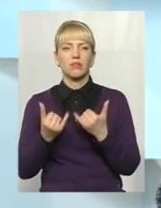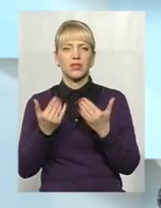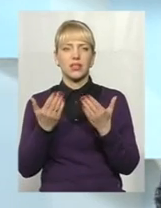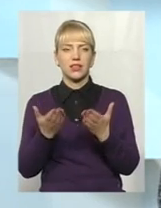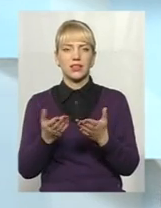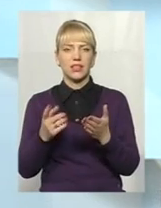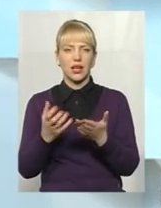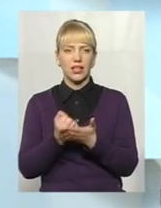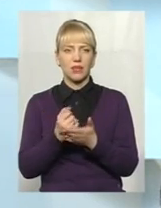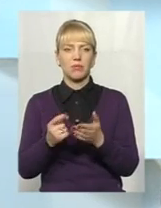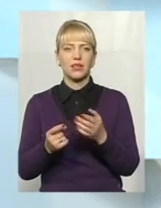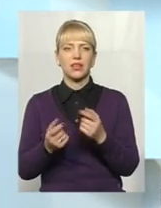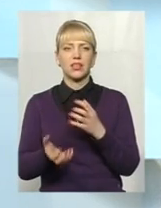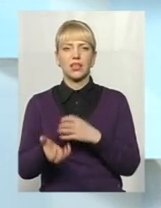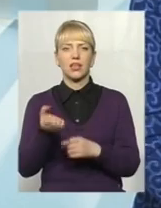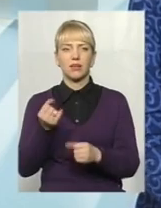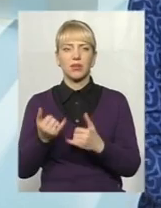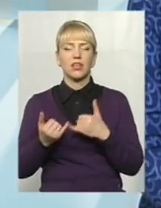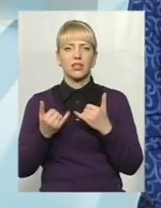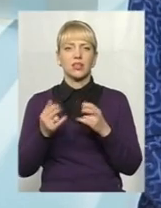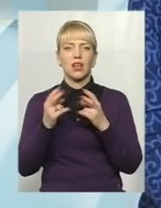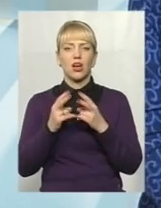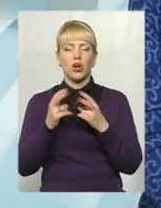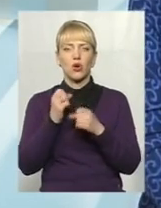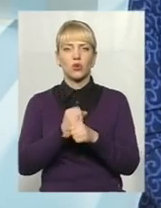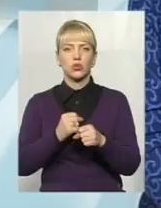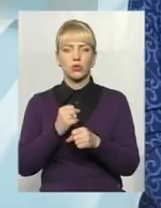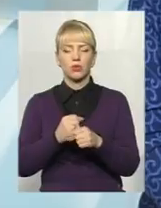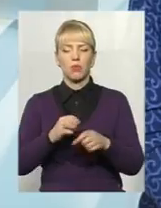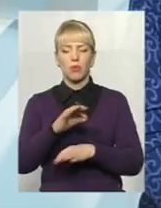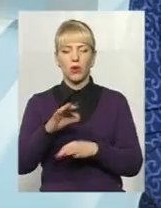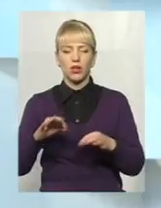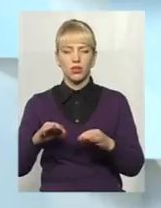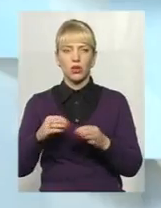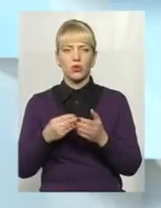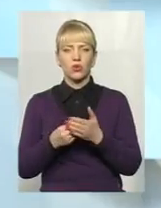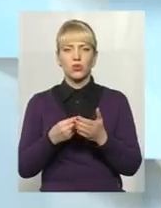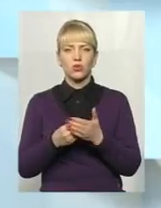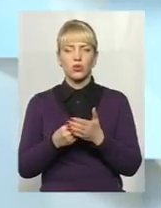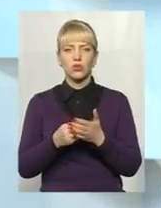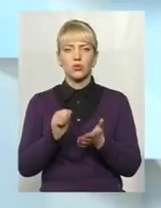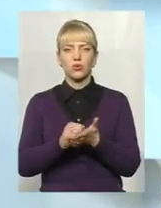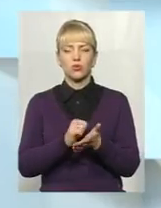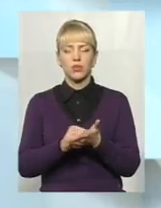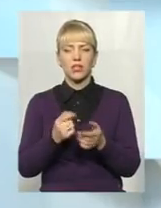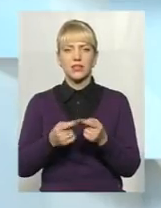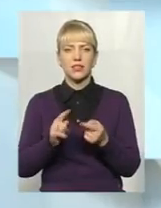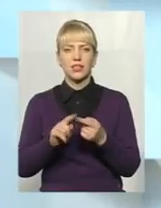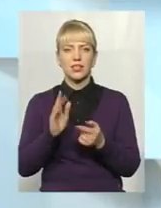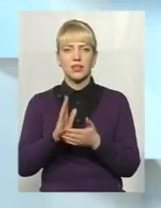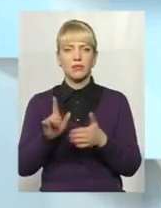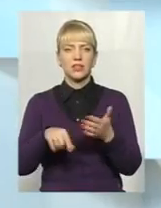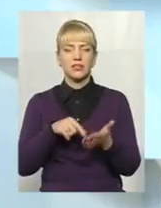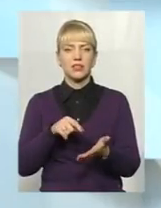для підтримки, принаймні, для розробки проєктно-кошторисної документації. Це є міський бюджет в першу чергу. Але вже